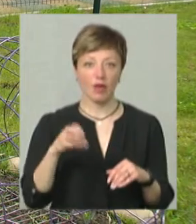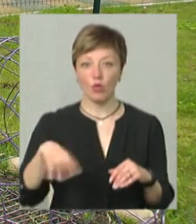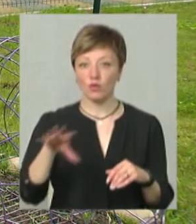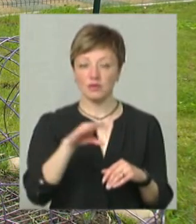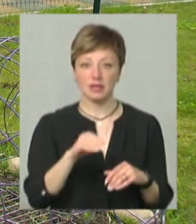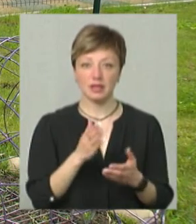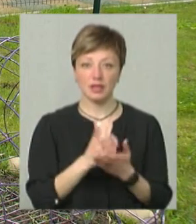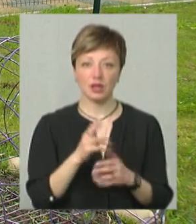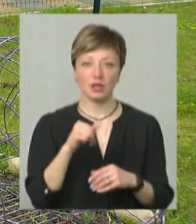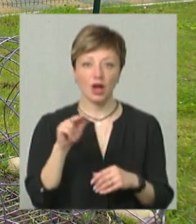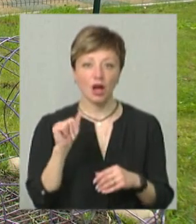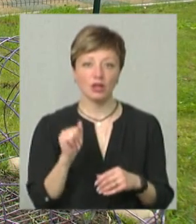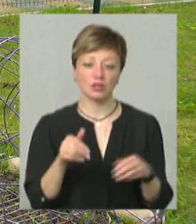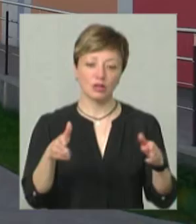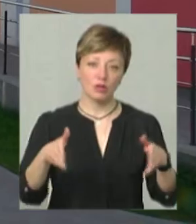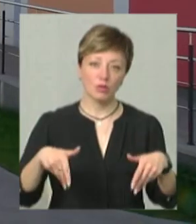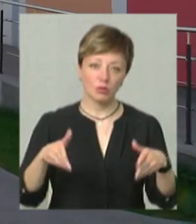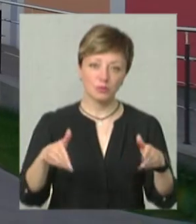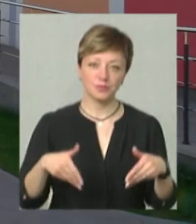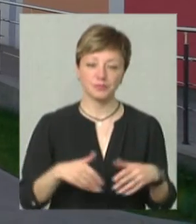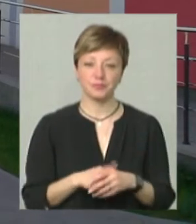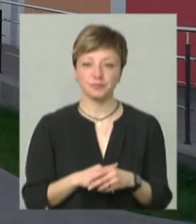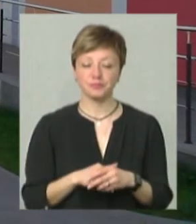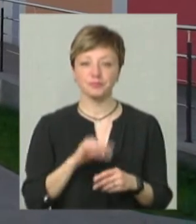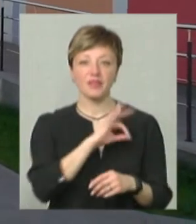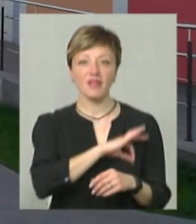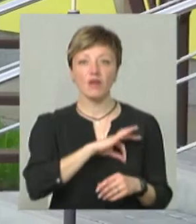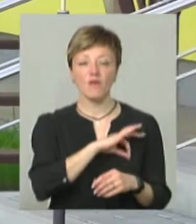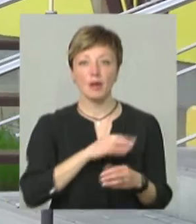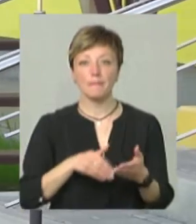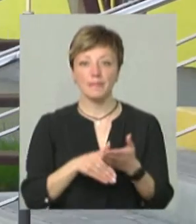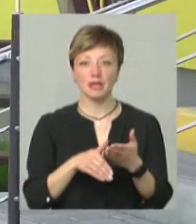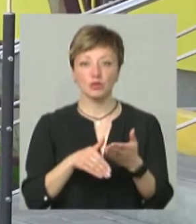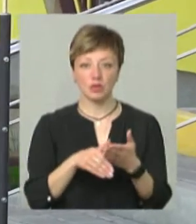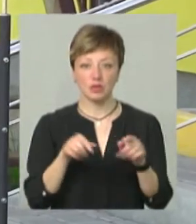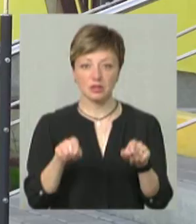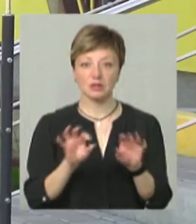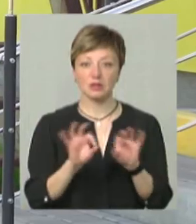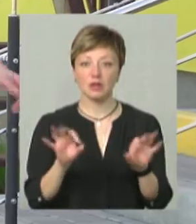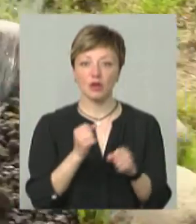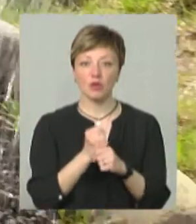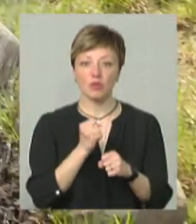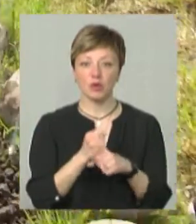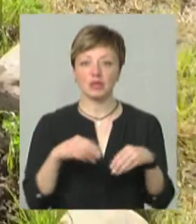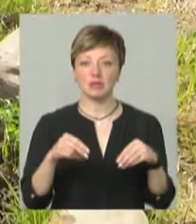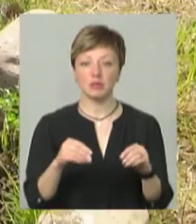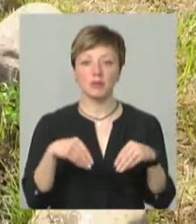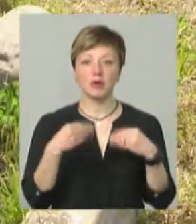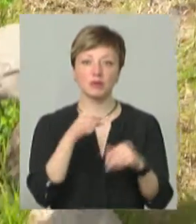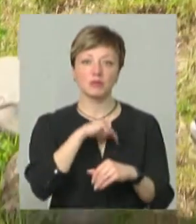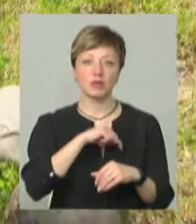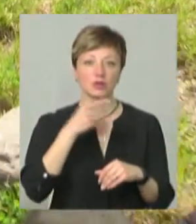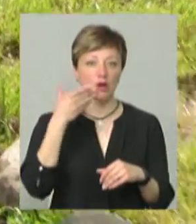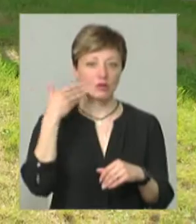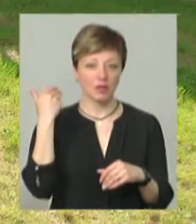дачі, пристадебні ділянки. Вихователька-методистка Анастасія Підкова говорить, робота на землі приносить психологічне